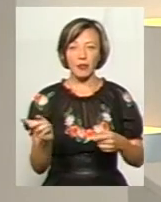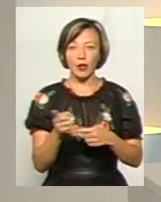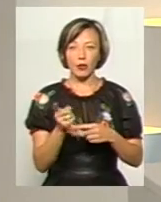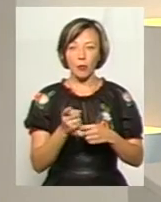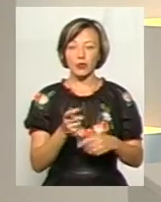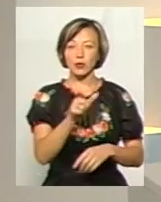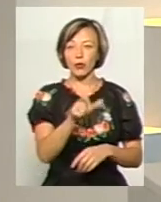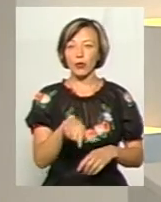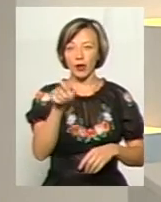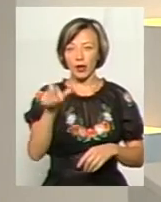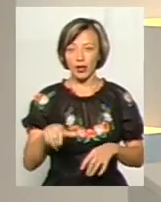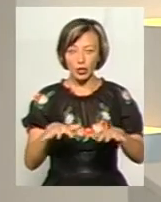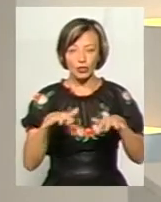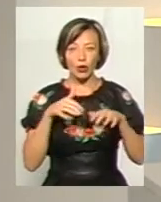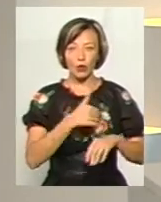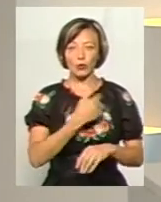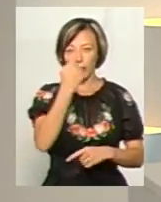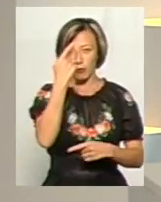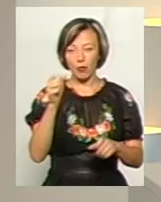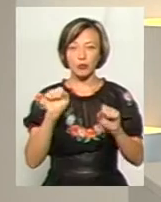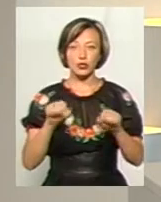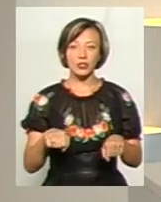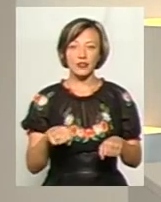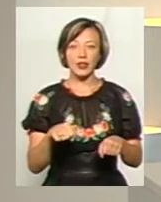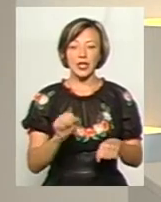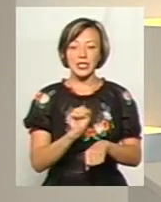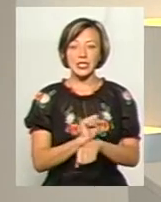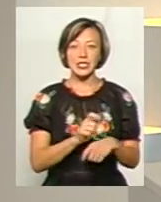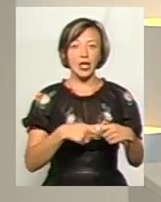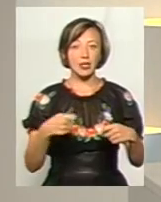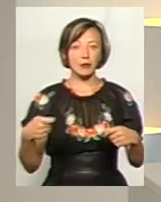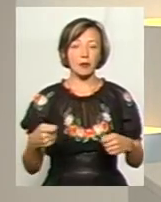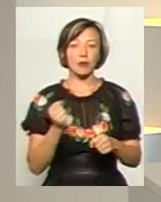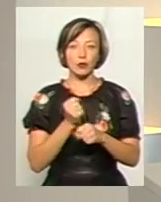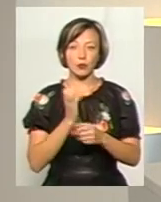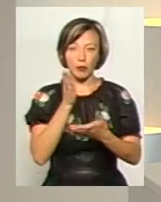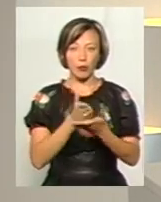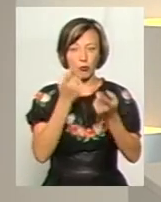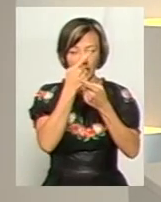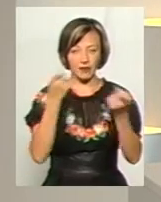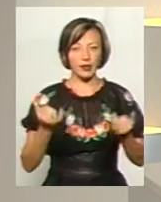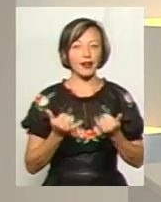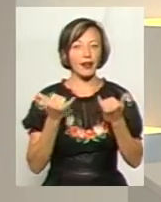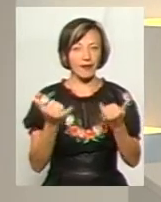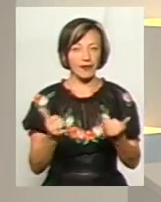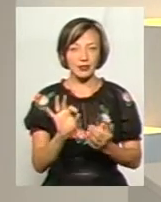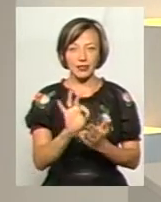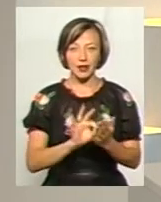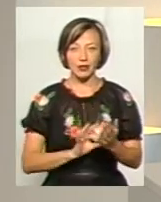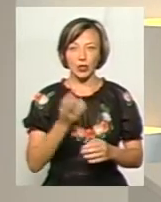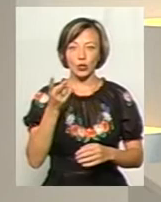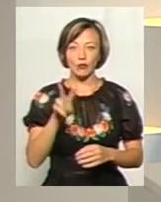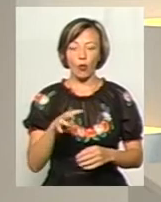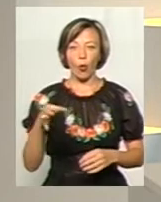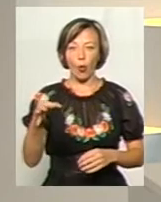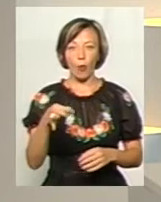хочемо одразу попередити всіх, що можливі затримки, оскільки ми працюємо у прямому ефірі для вас одразу з двох